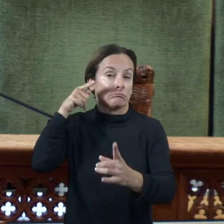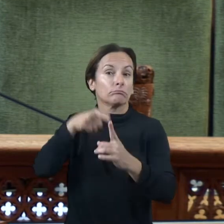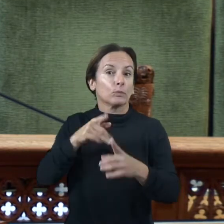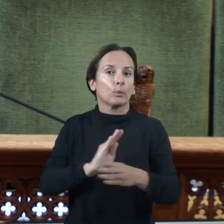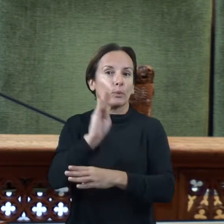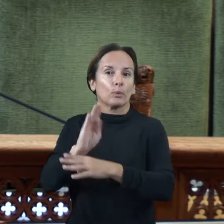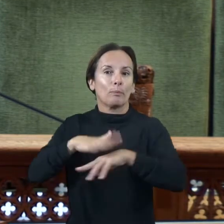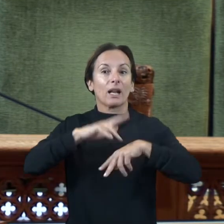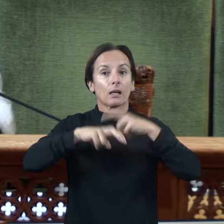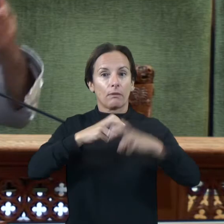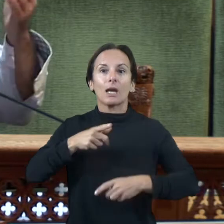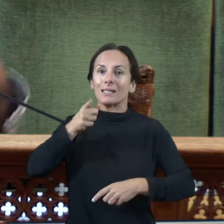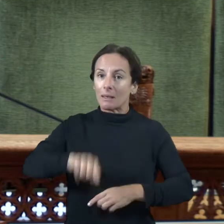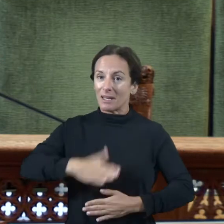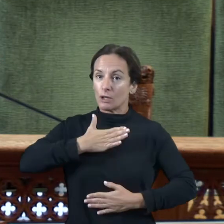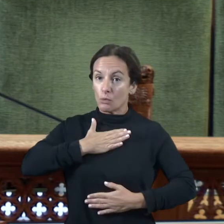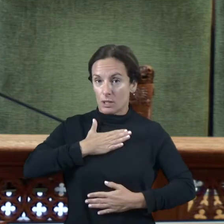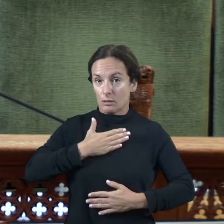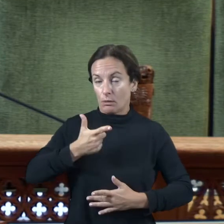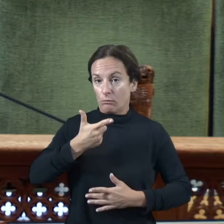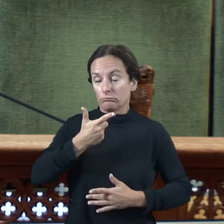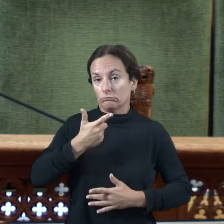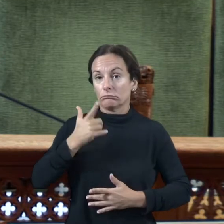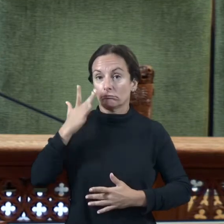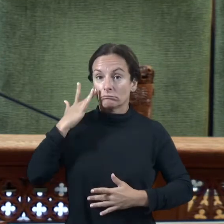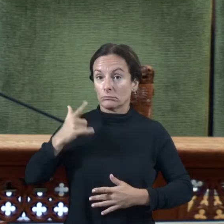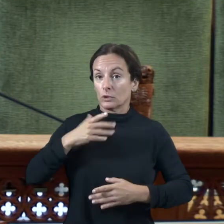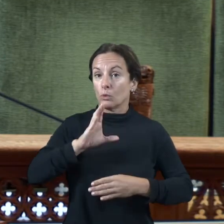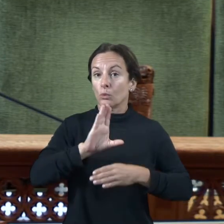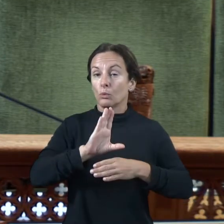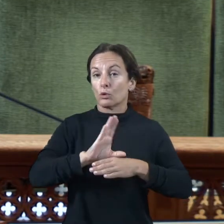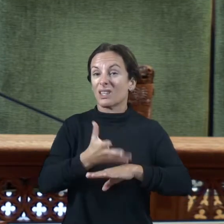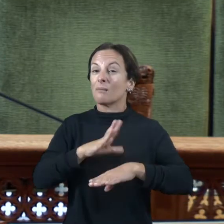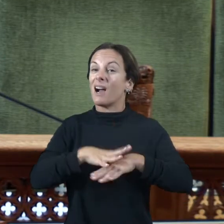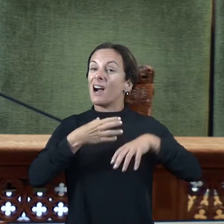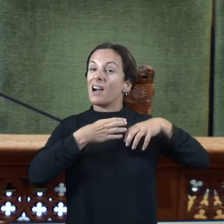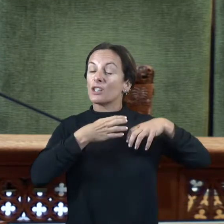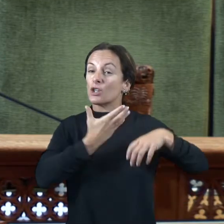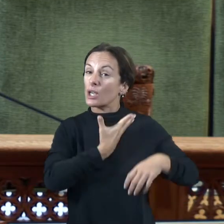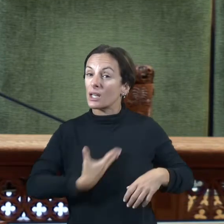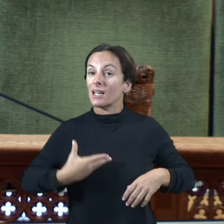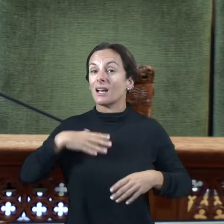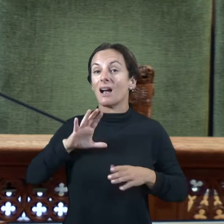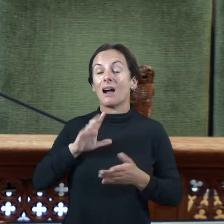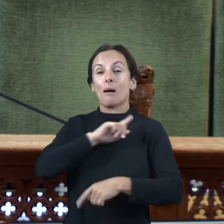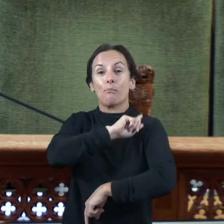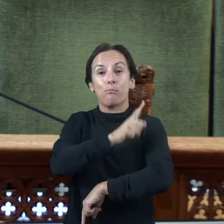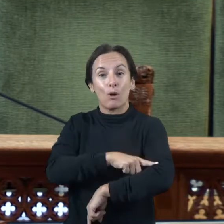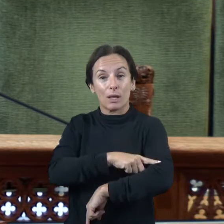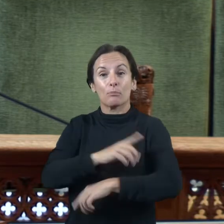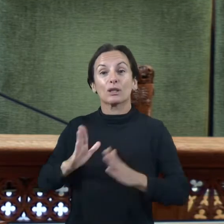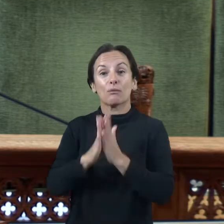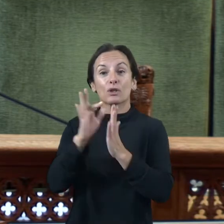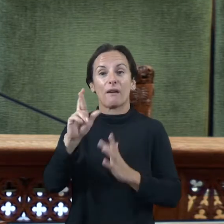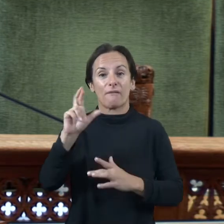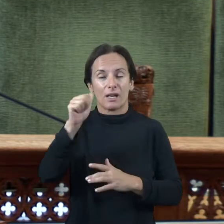i lògicament ajudar en el servei de medicina a seguir marcant les directrius de feina del que pot ser